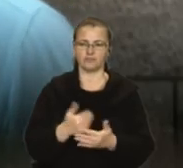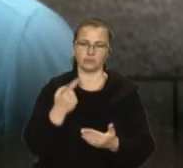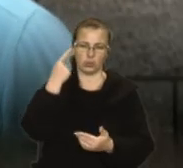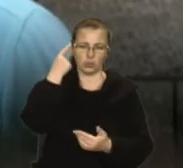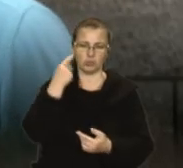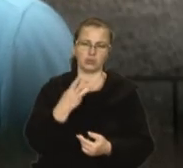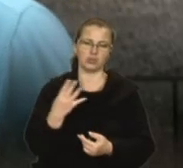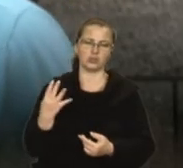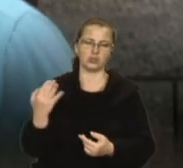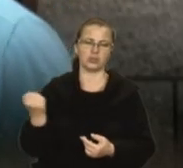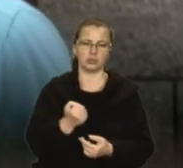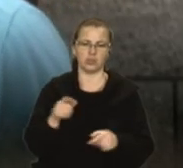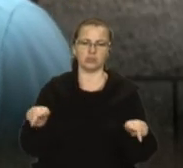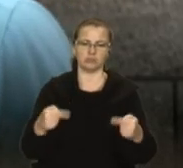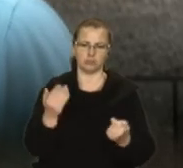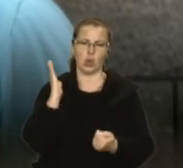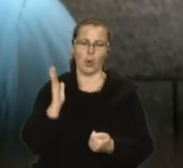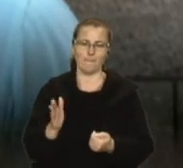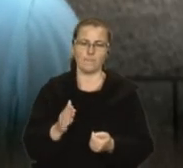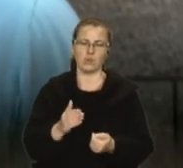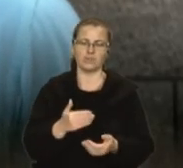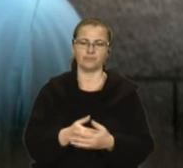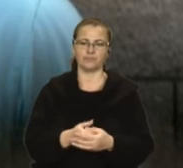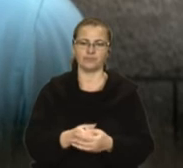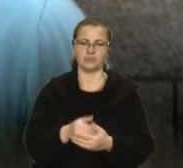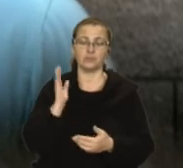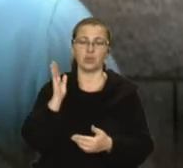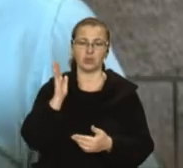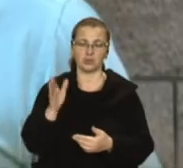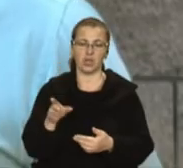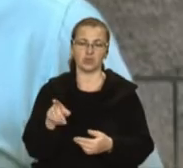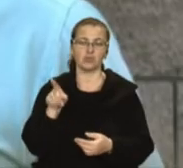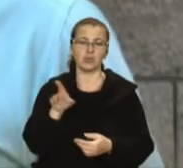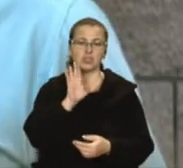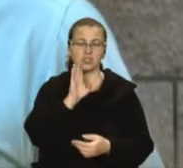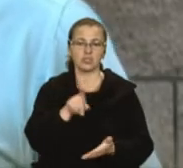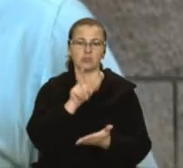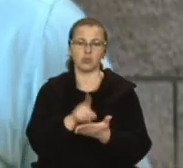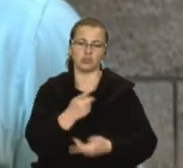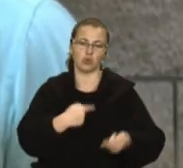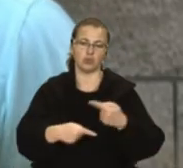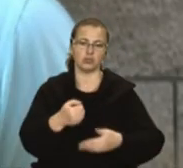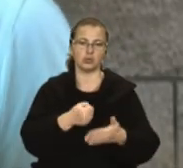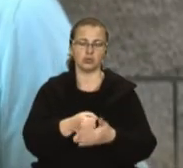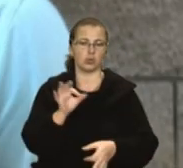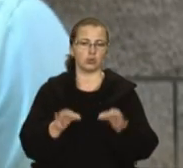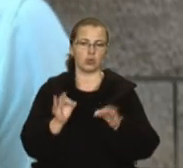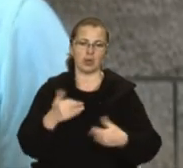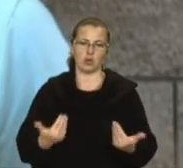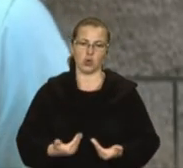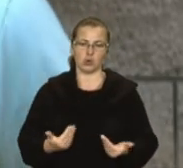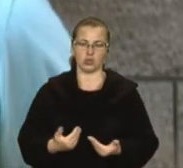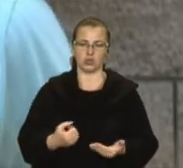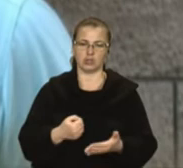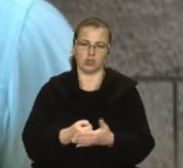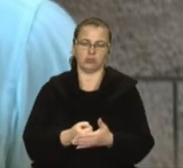-4 вона ще буде відновлюватися інтенсивно, а в подальшому вона повинна вернутися до нормального життя, відповідно